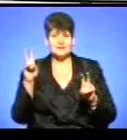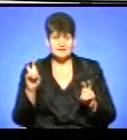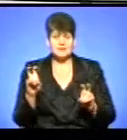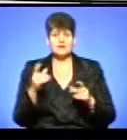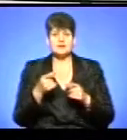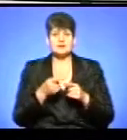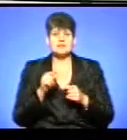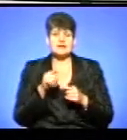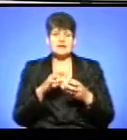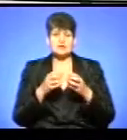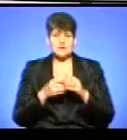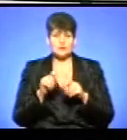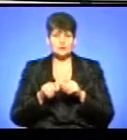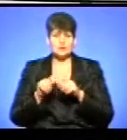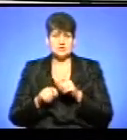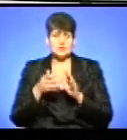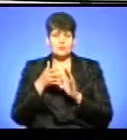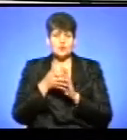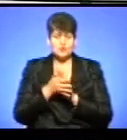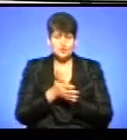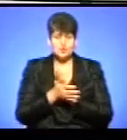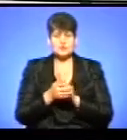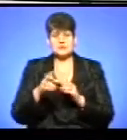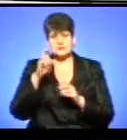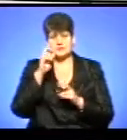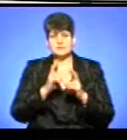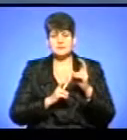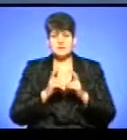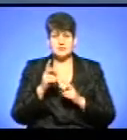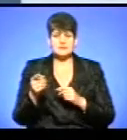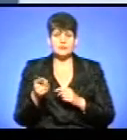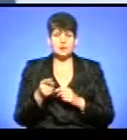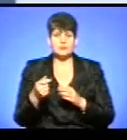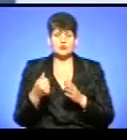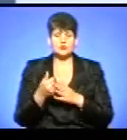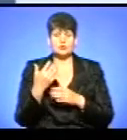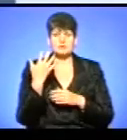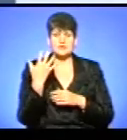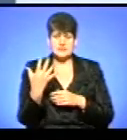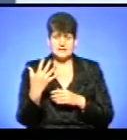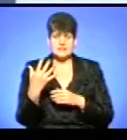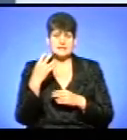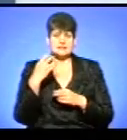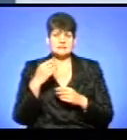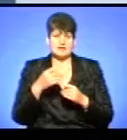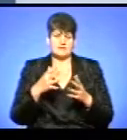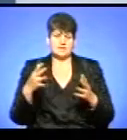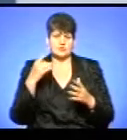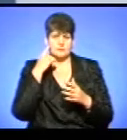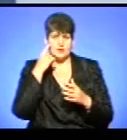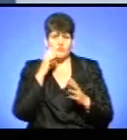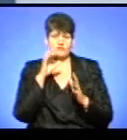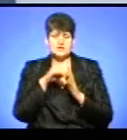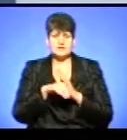за результатами дослідження прозорості і публічності комунальних підприємств Тернополя, до п'ятірки з найвищою кількістю балів увійшли.